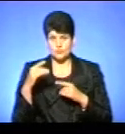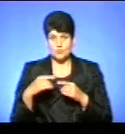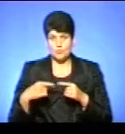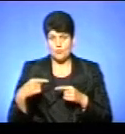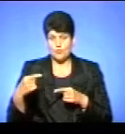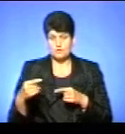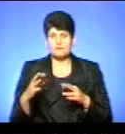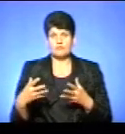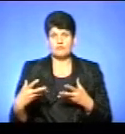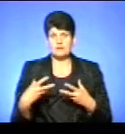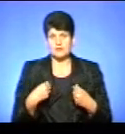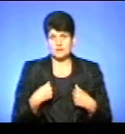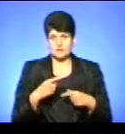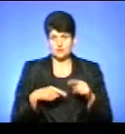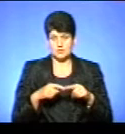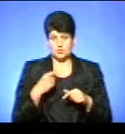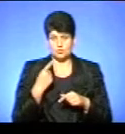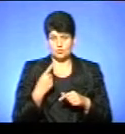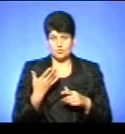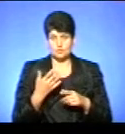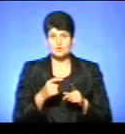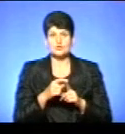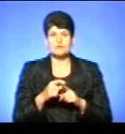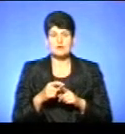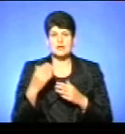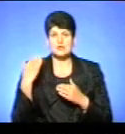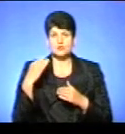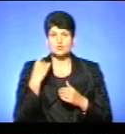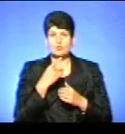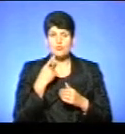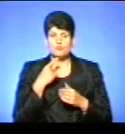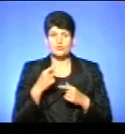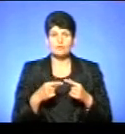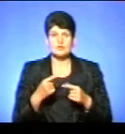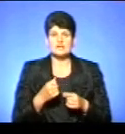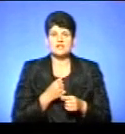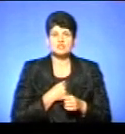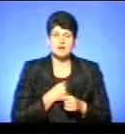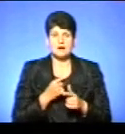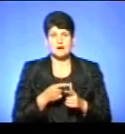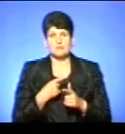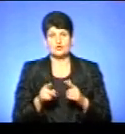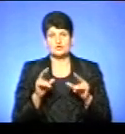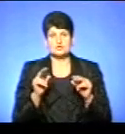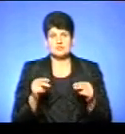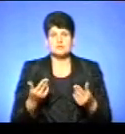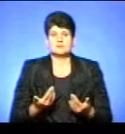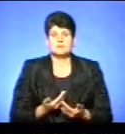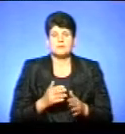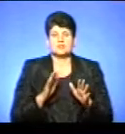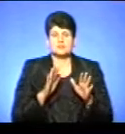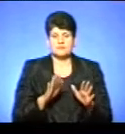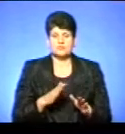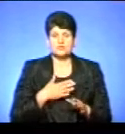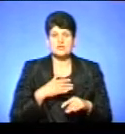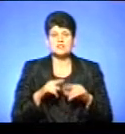впливають на нашу рідну мову? Слова іншомовного походження, на жаль або на щастя, приживаються у